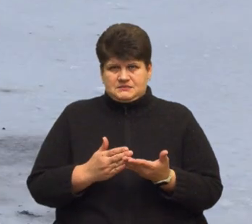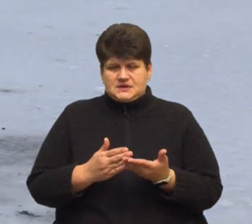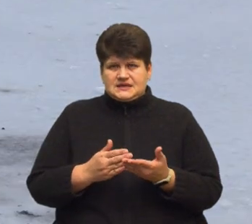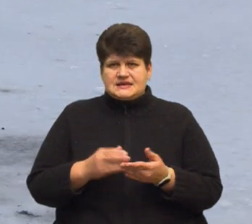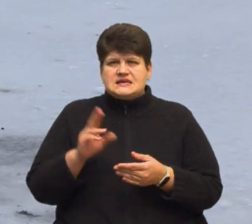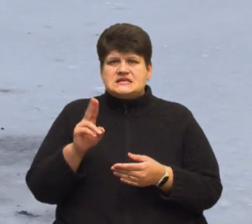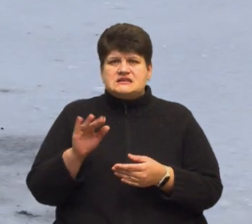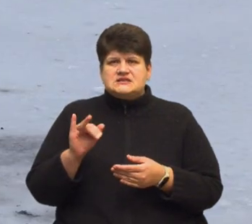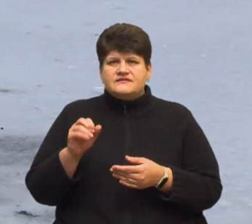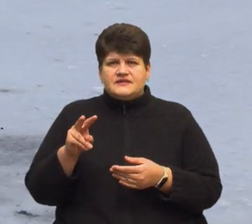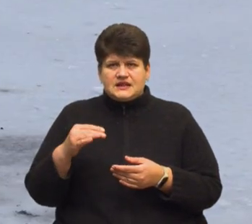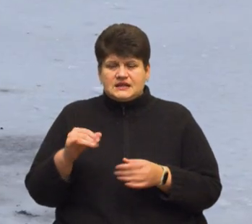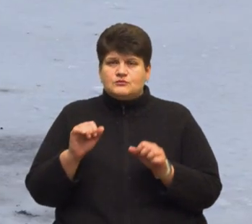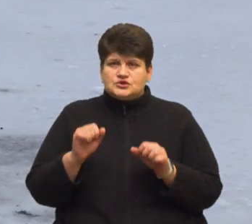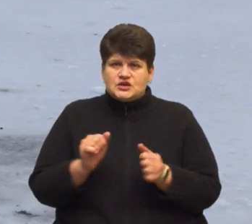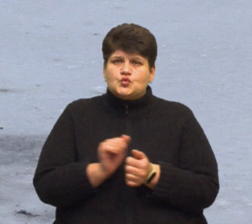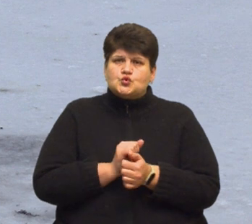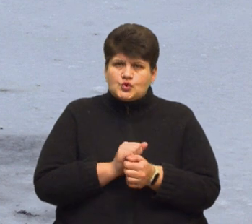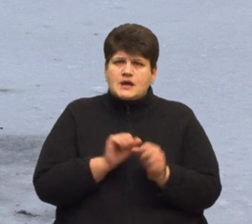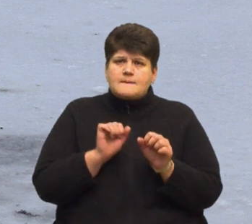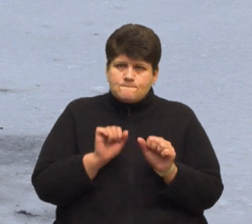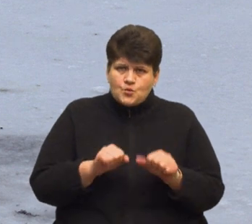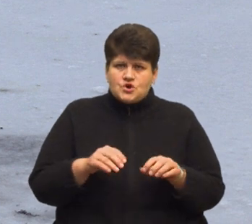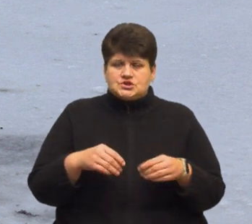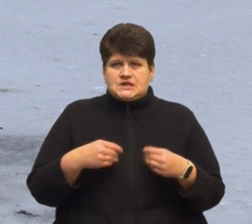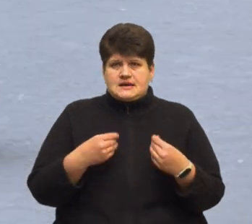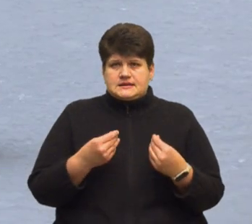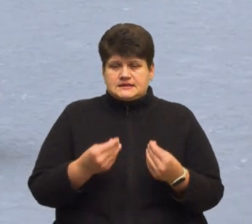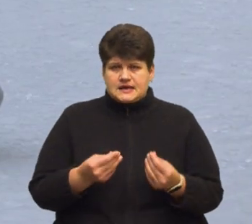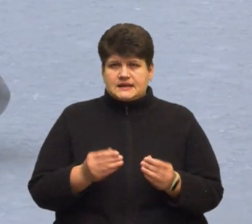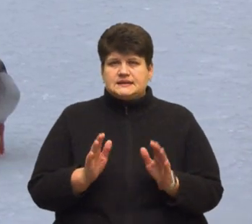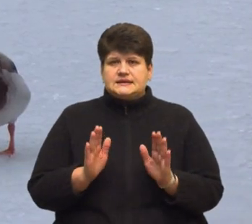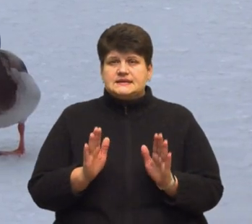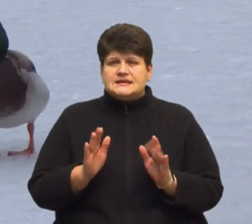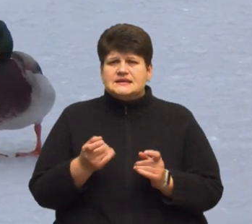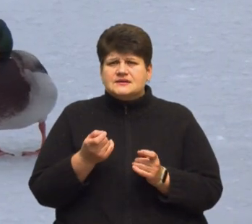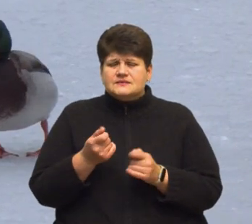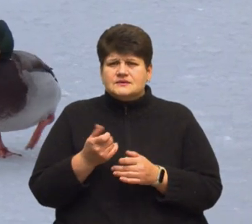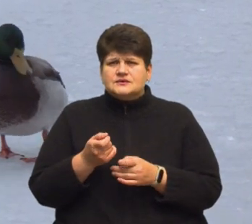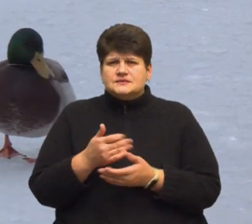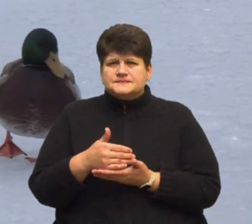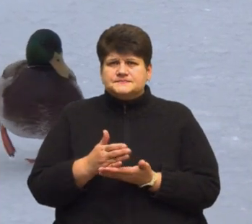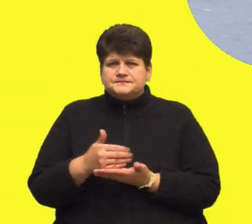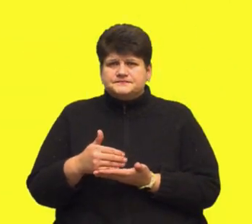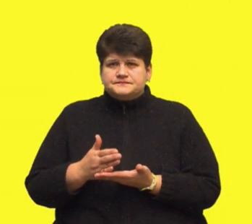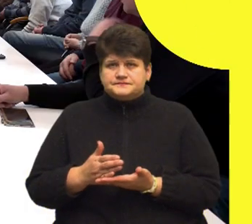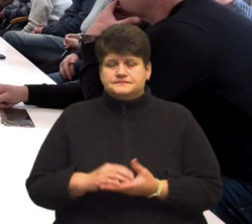трошечки підсушений можна дати, знову ж таки, тільки дрібно порізаний».